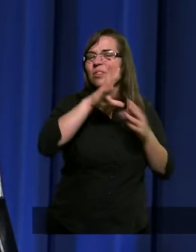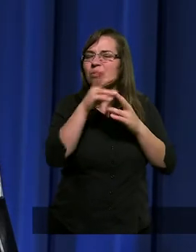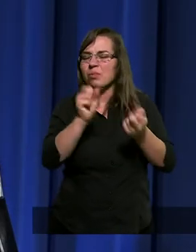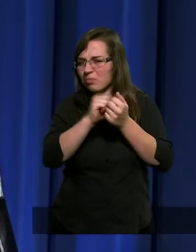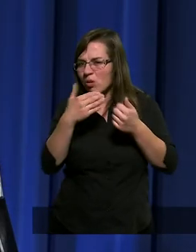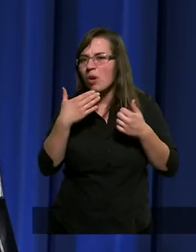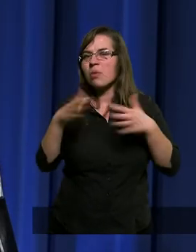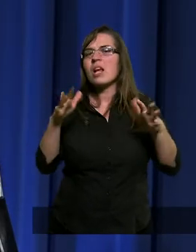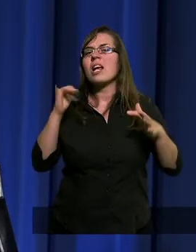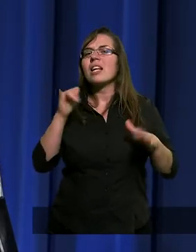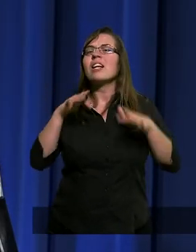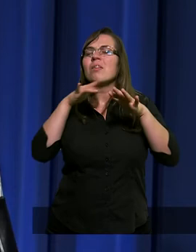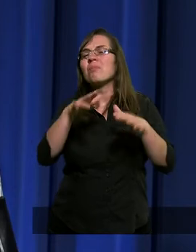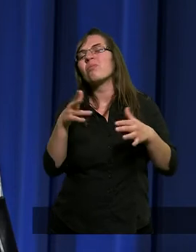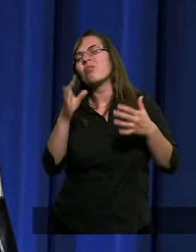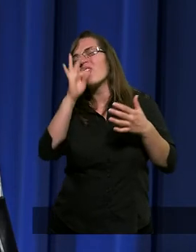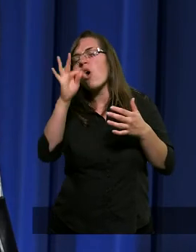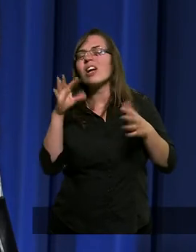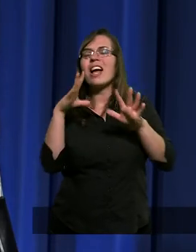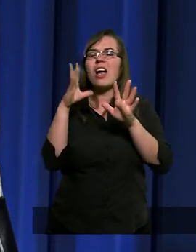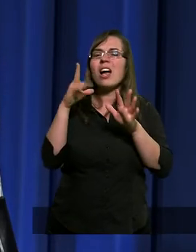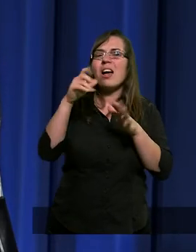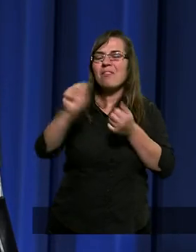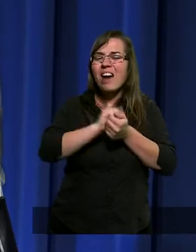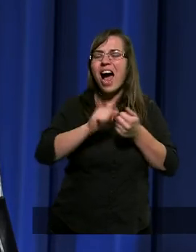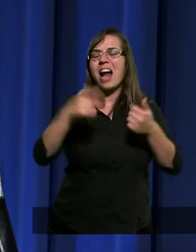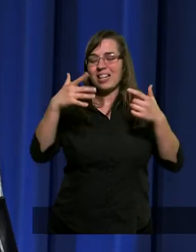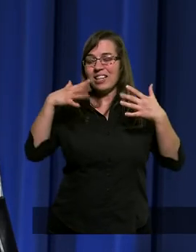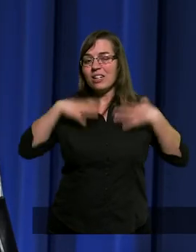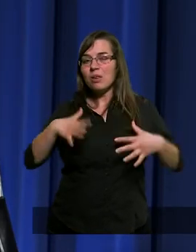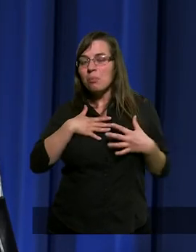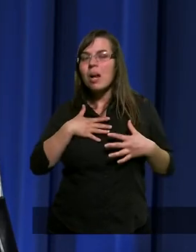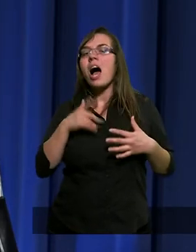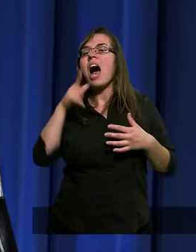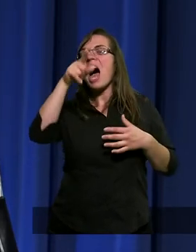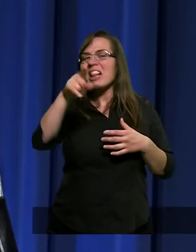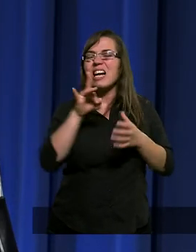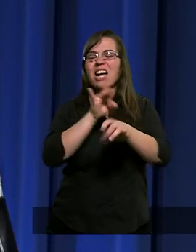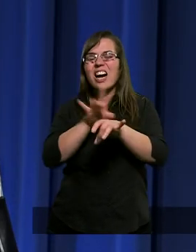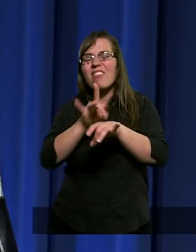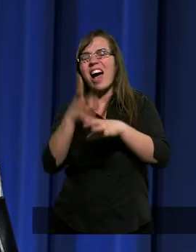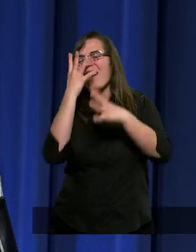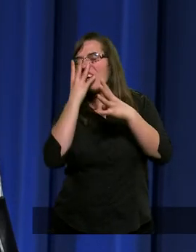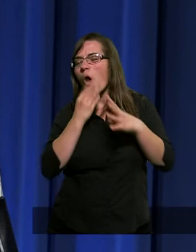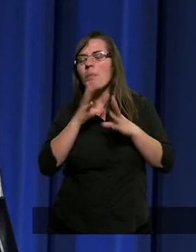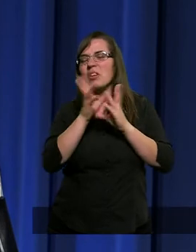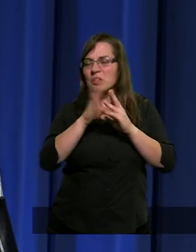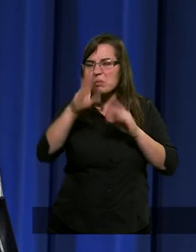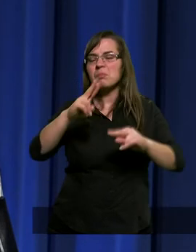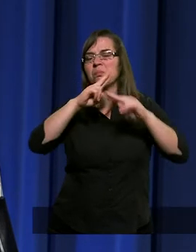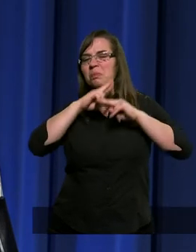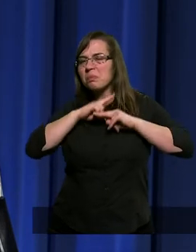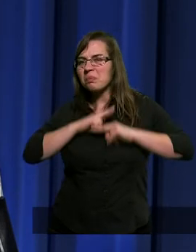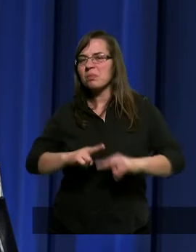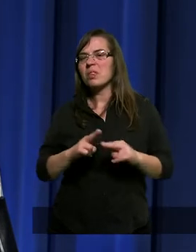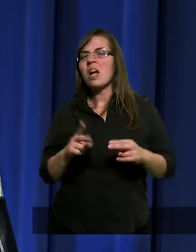oczywiście spływały i chłodziły twoje oblicze, skrwawione oblicze, bo to był